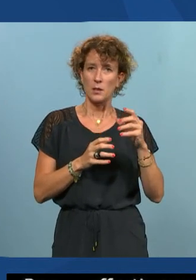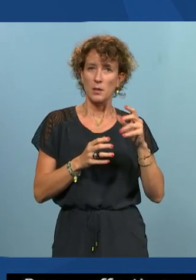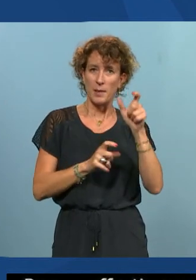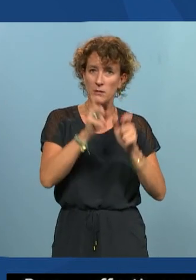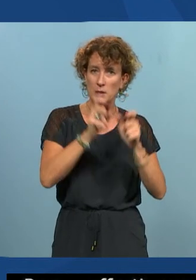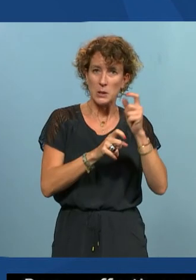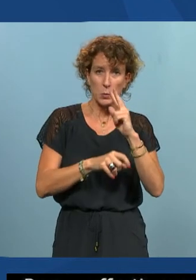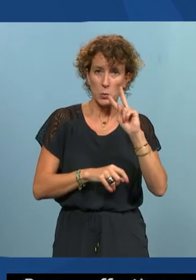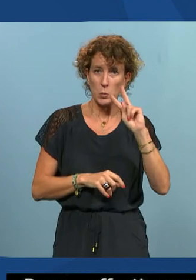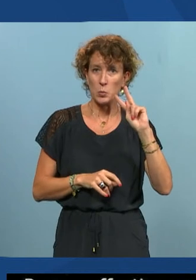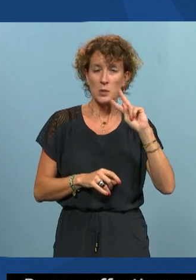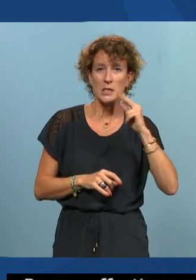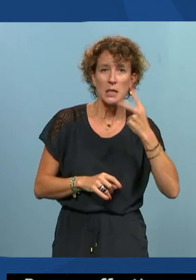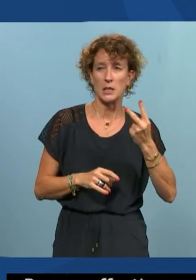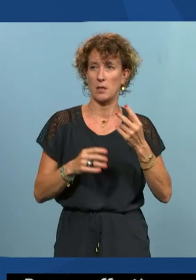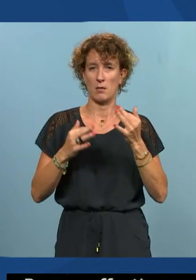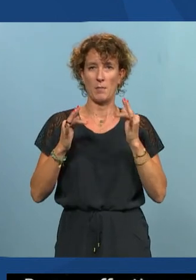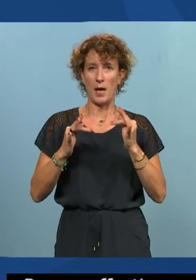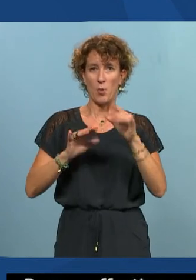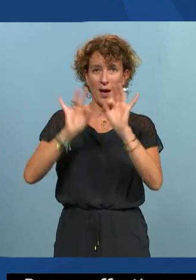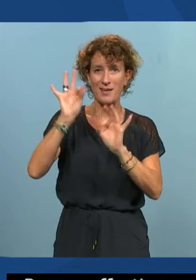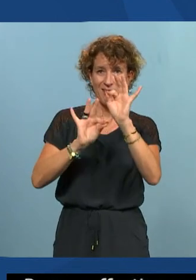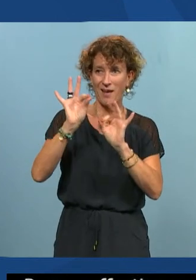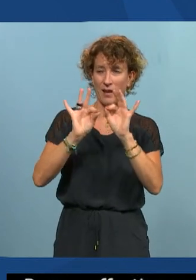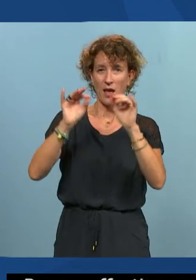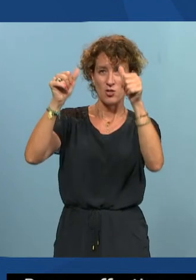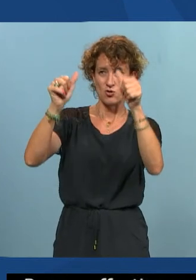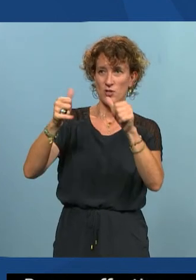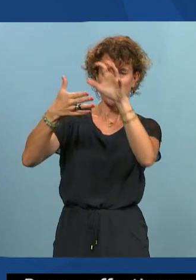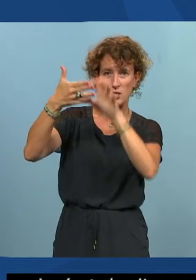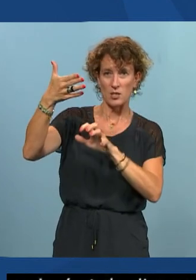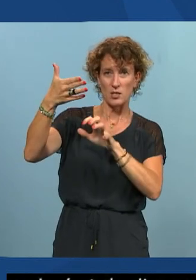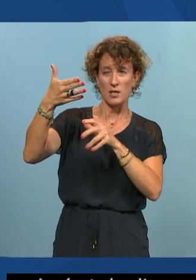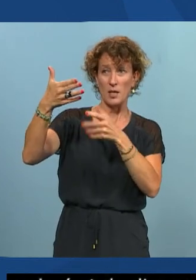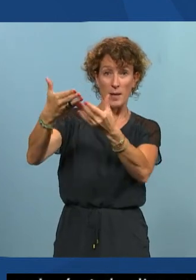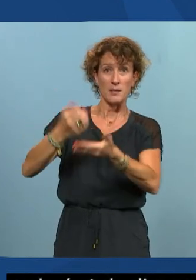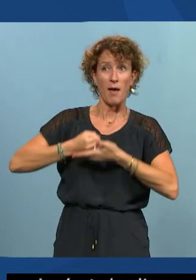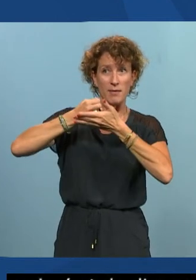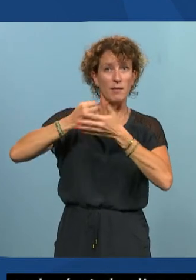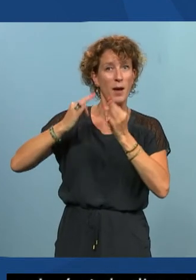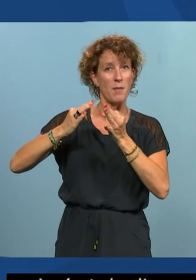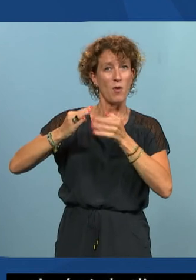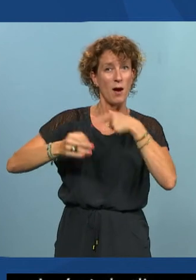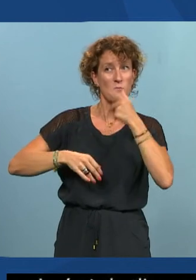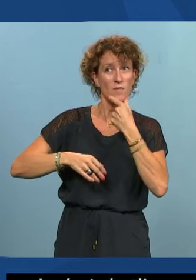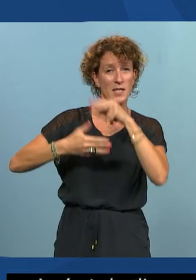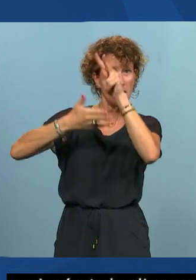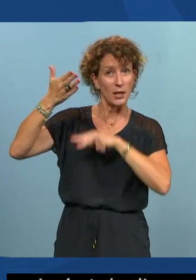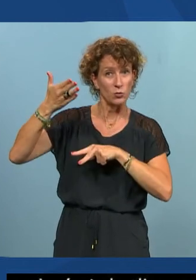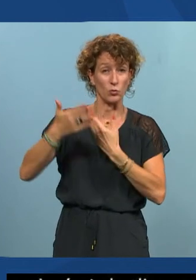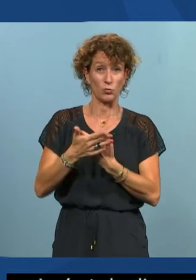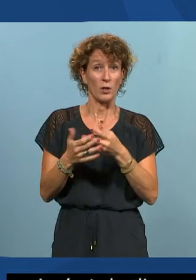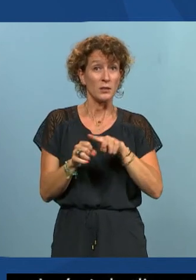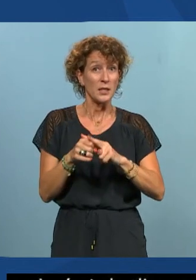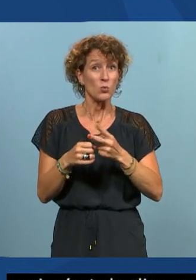moyennant des réglages d'affichage ils ont des facilités pour lire ou en tout cas ça les aide dans la lecture donc ces outils-là à un moment donné